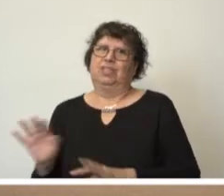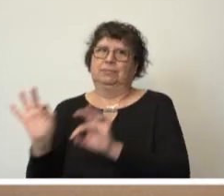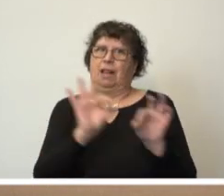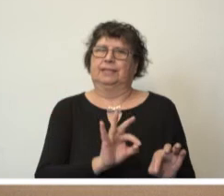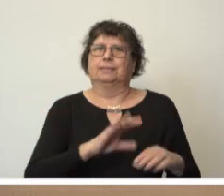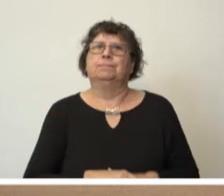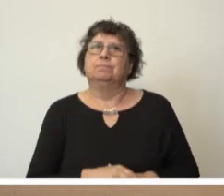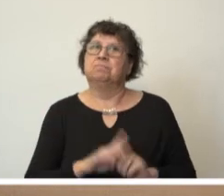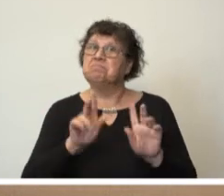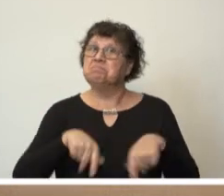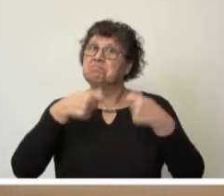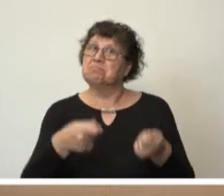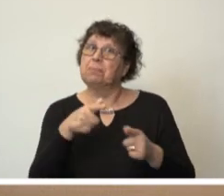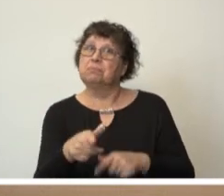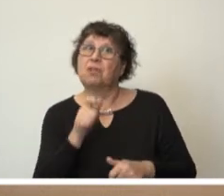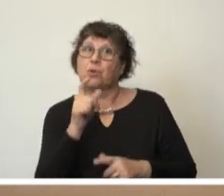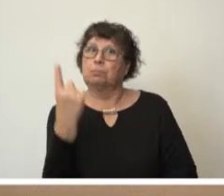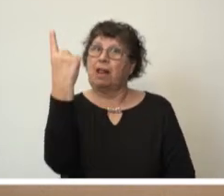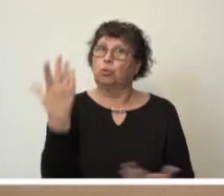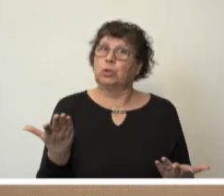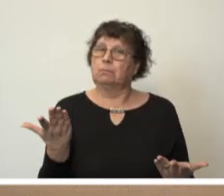Gibt es hierzu Wortmeldungen?